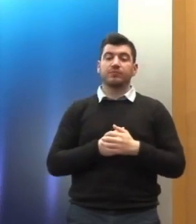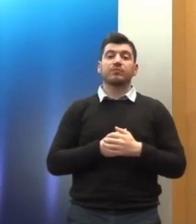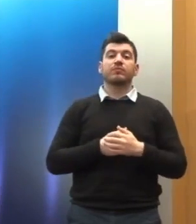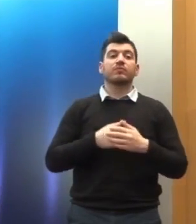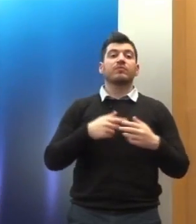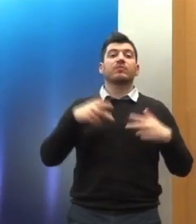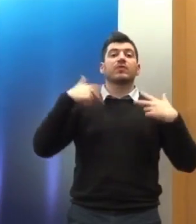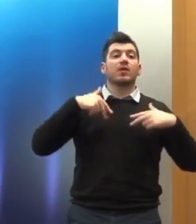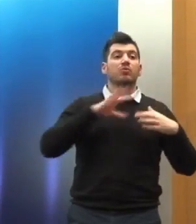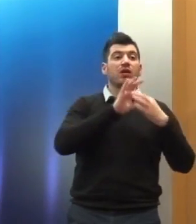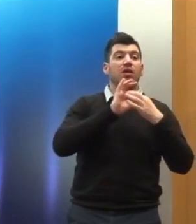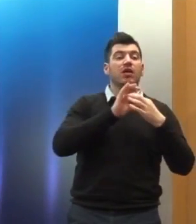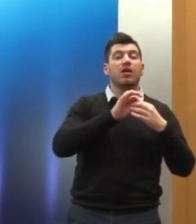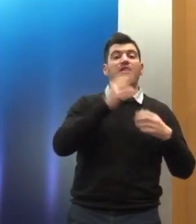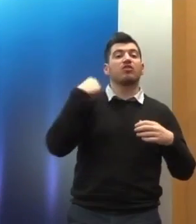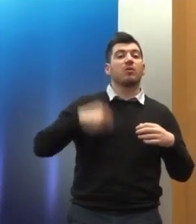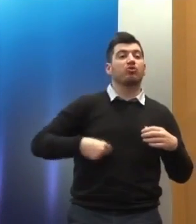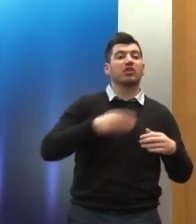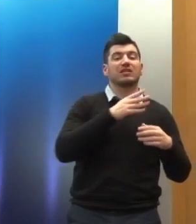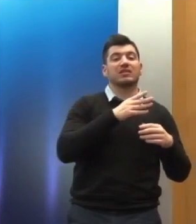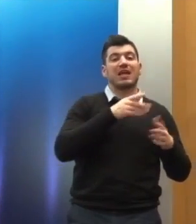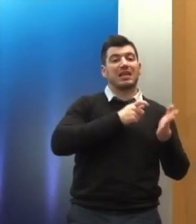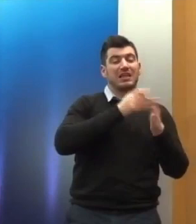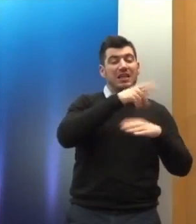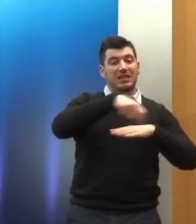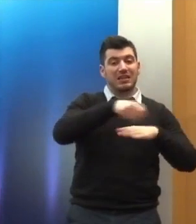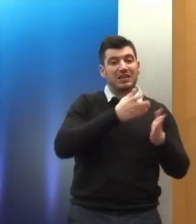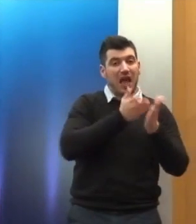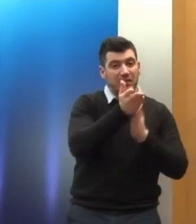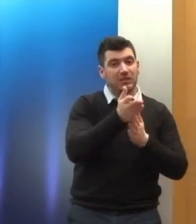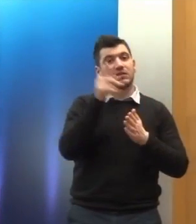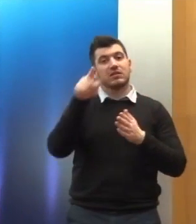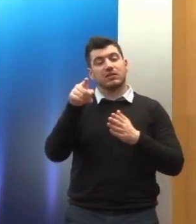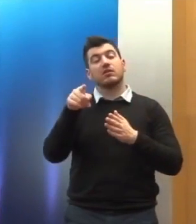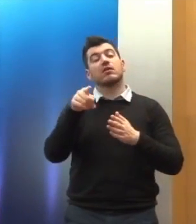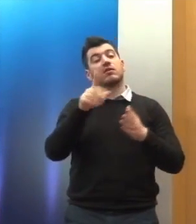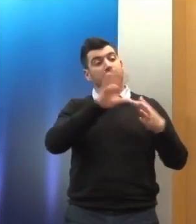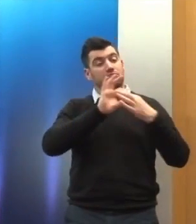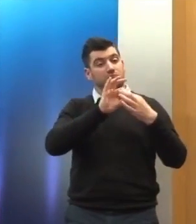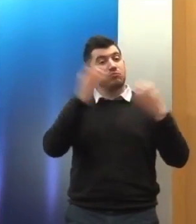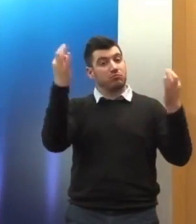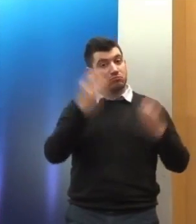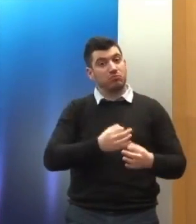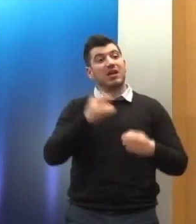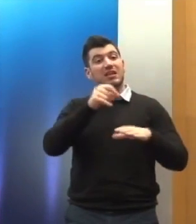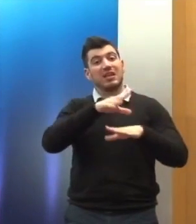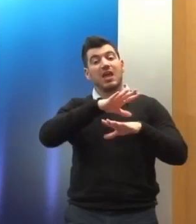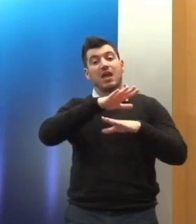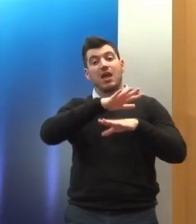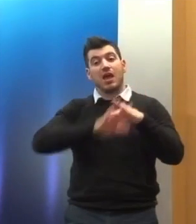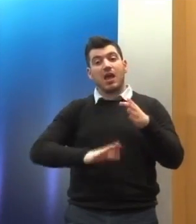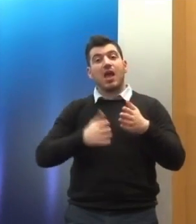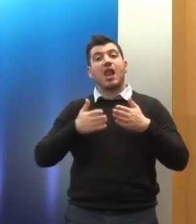Υπουργείο Ναυτιλίας υπήρξε εξαιρετική όπως και με την φυσική ηγεσία των σωμάτων της Ελληνικής Αστυνομίας του Λιμενικού Σώματος